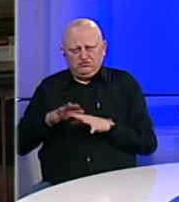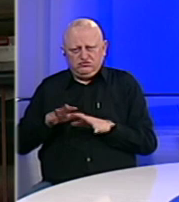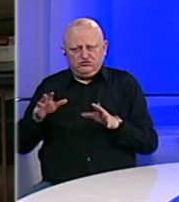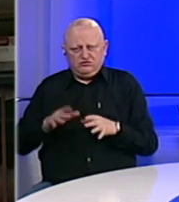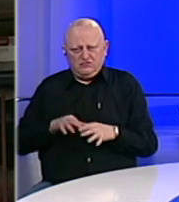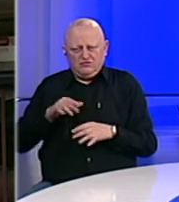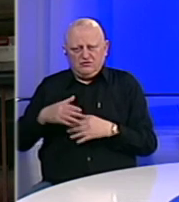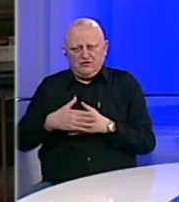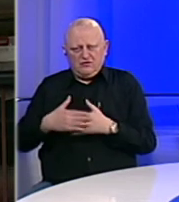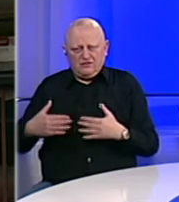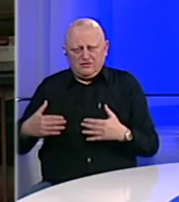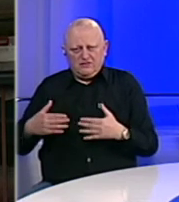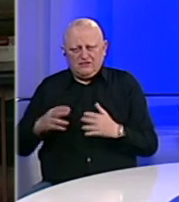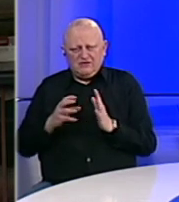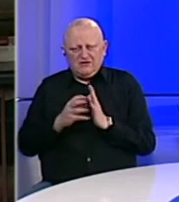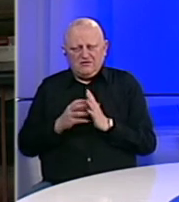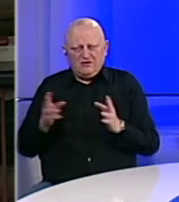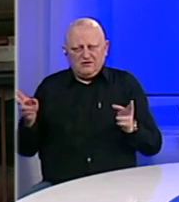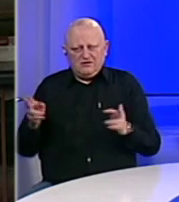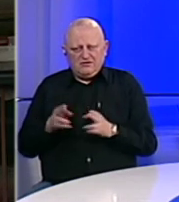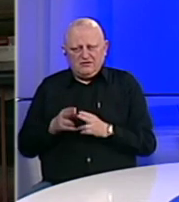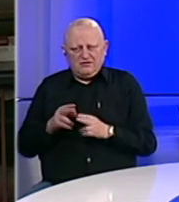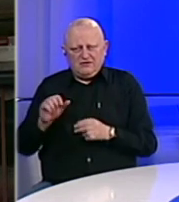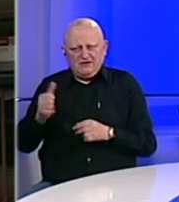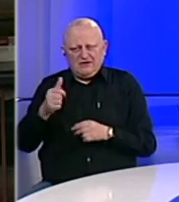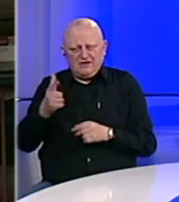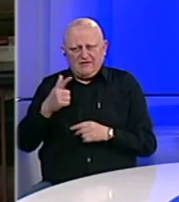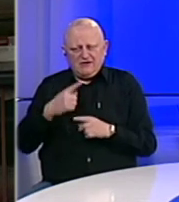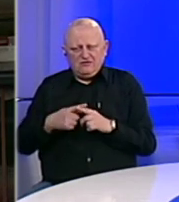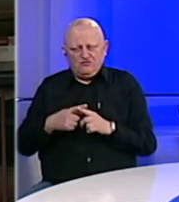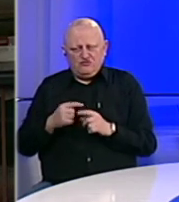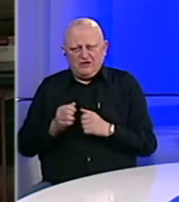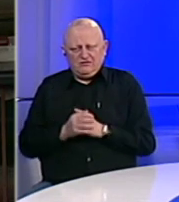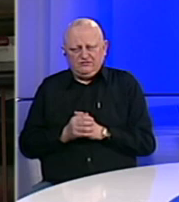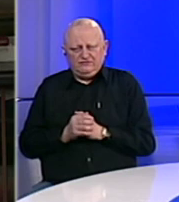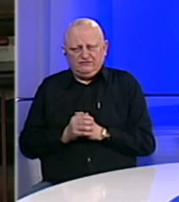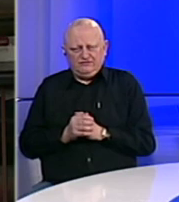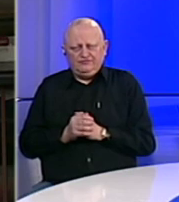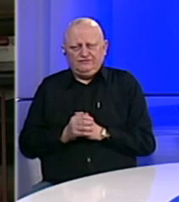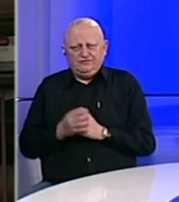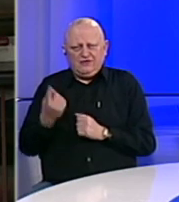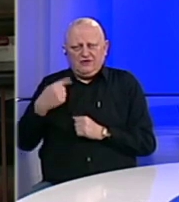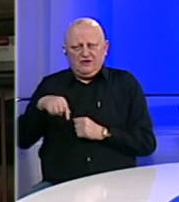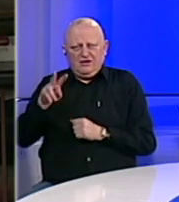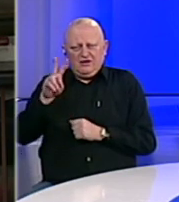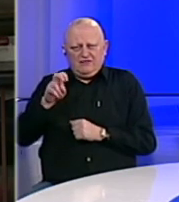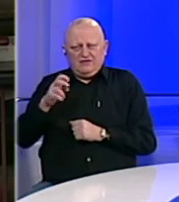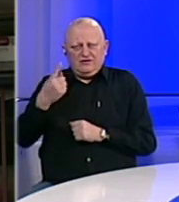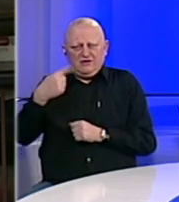prorazak granice je postao simboličan. Smanjene za 11 ili 12 puta, odnosno za 1200